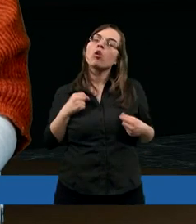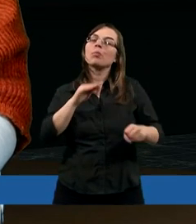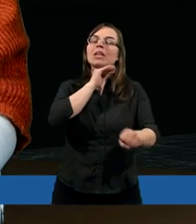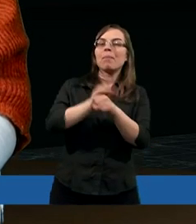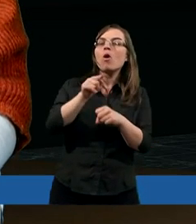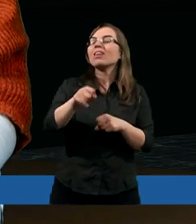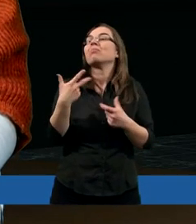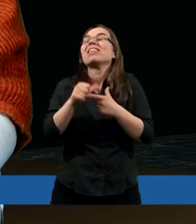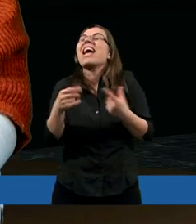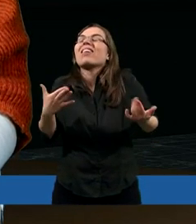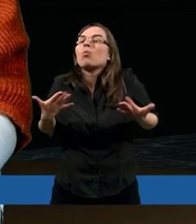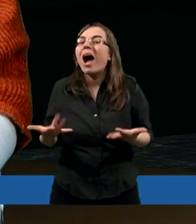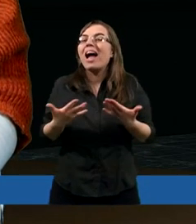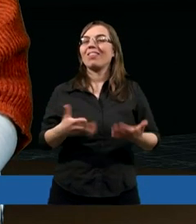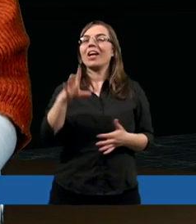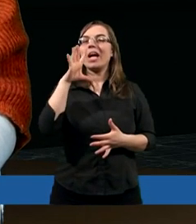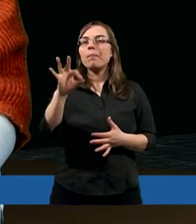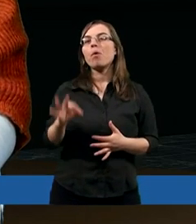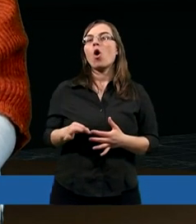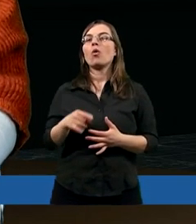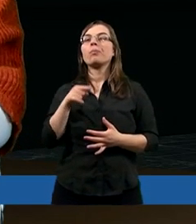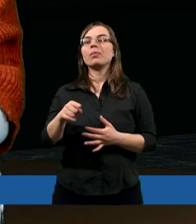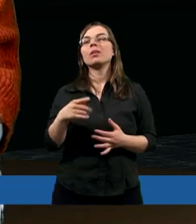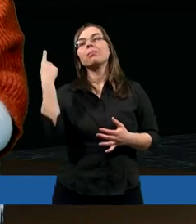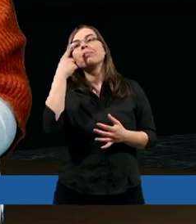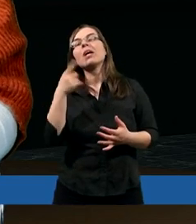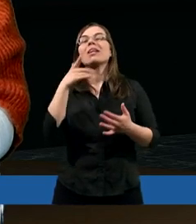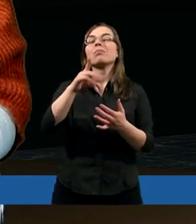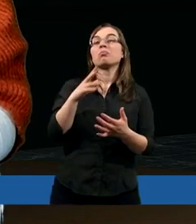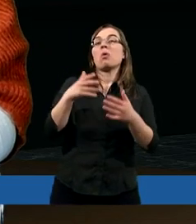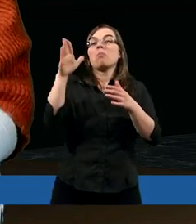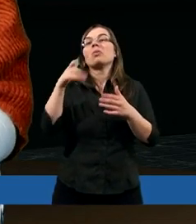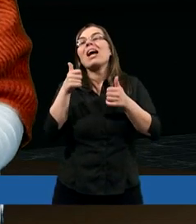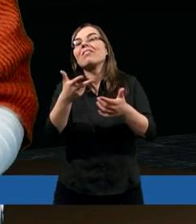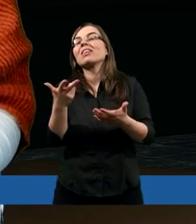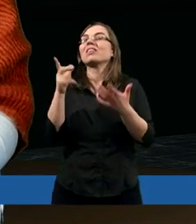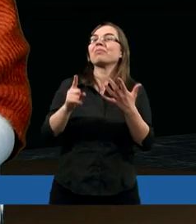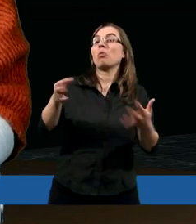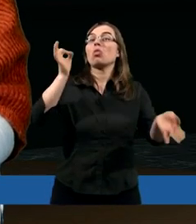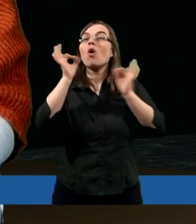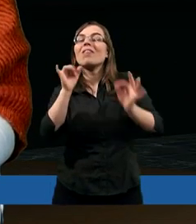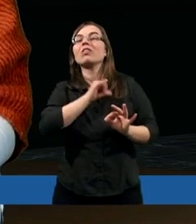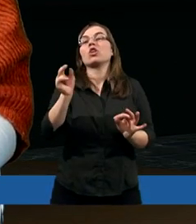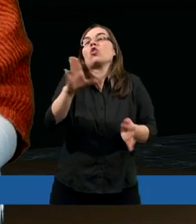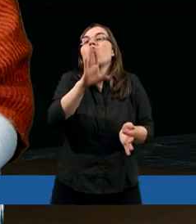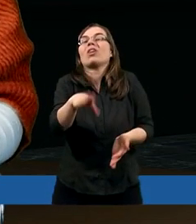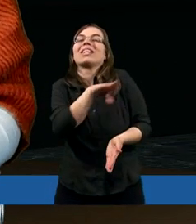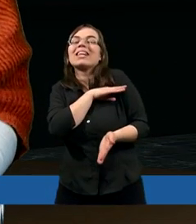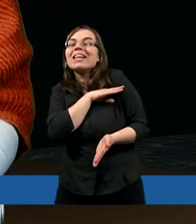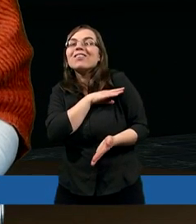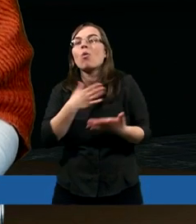co nie jest łatwe, bo zawsze mieli nadzieję, że Bóg zainterweniuje, tak? A potem się dowiadywali, że ktoś zginął.